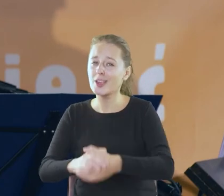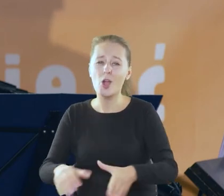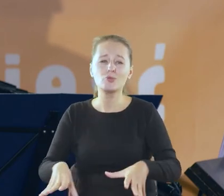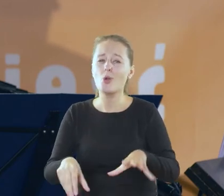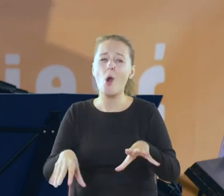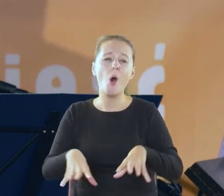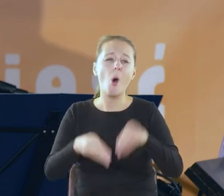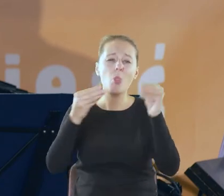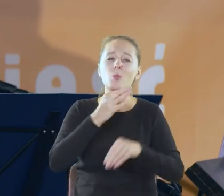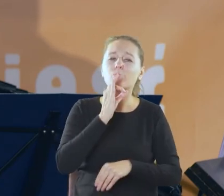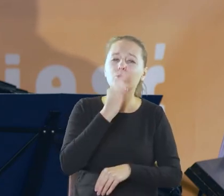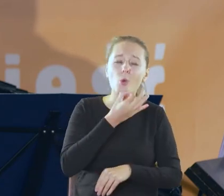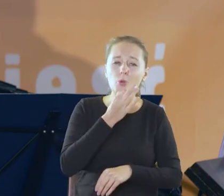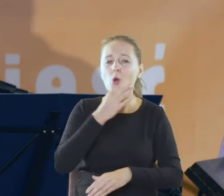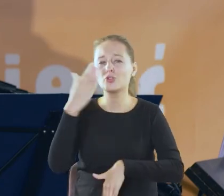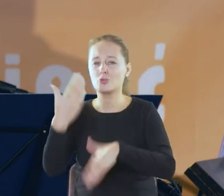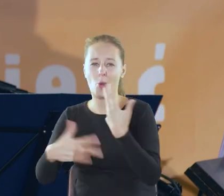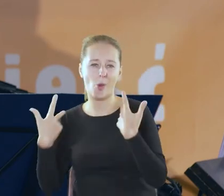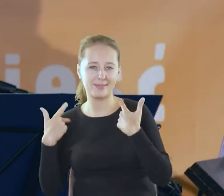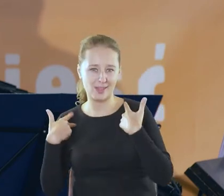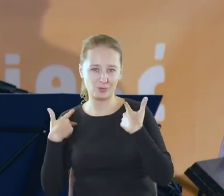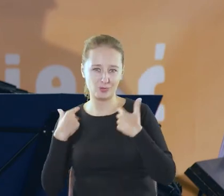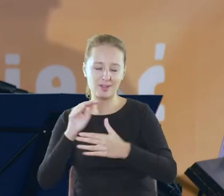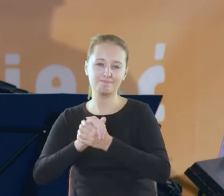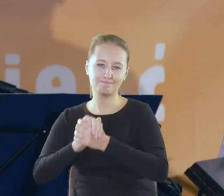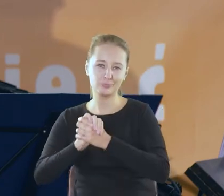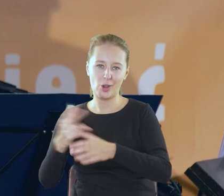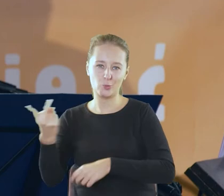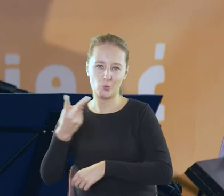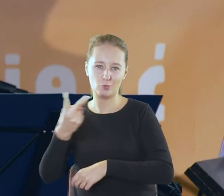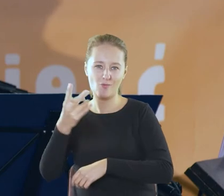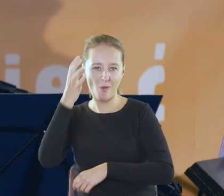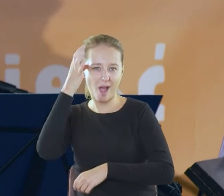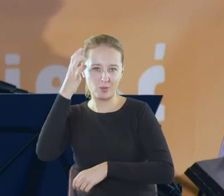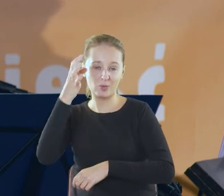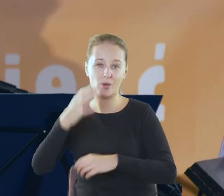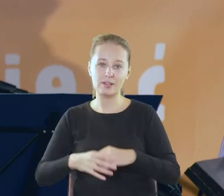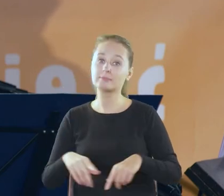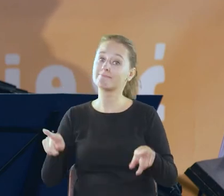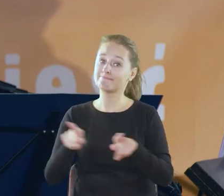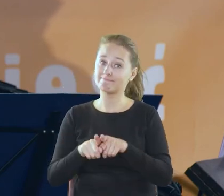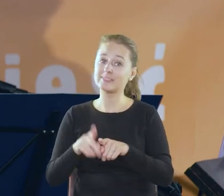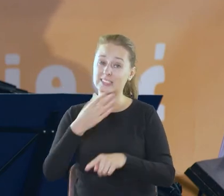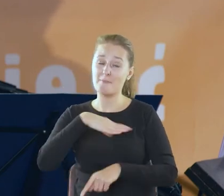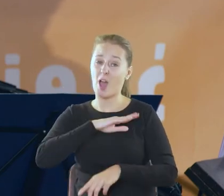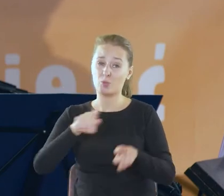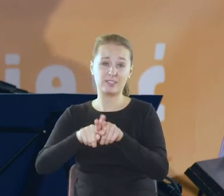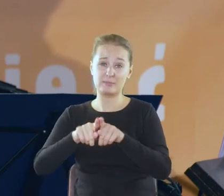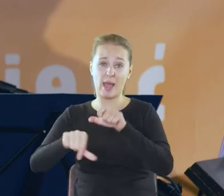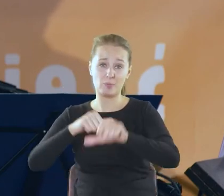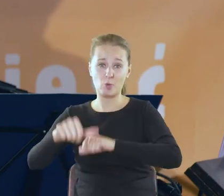nastoletniości do końca życia obydwu pisarek które zresztą umarły w jednym roku